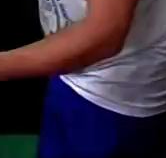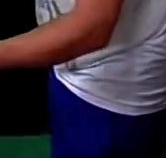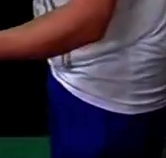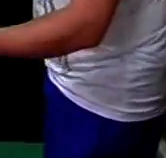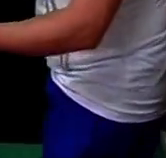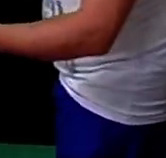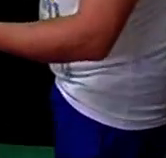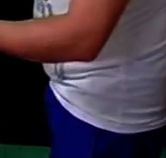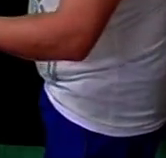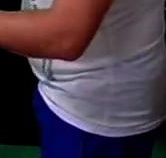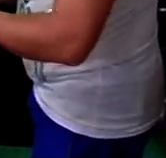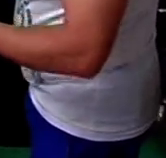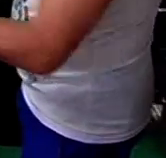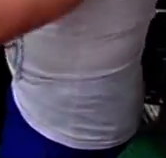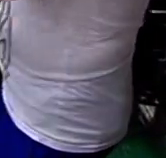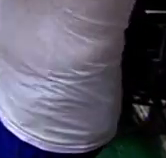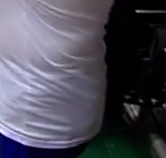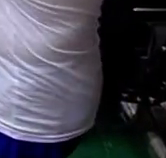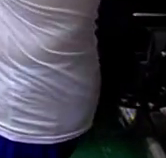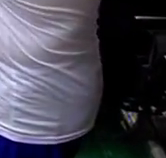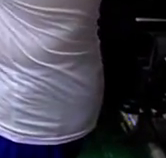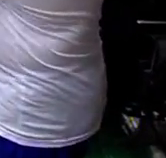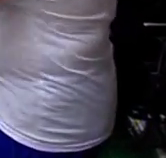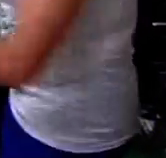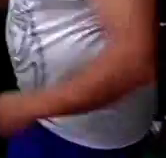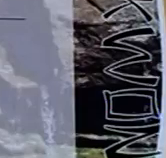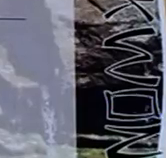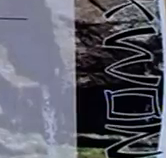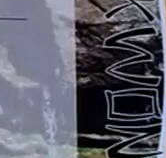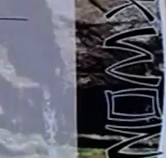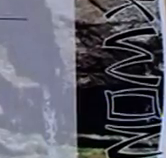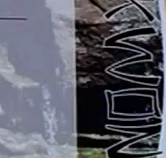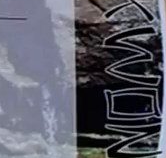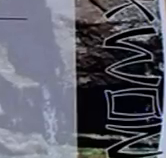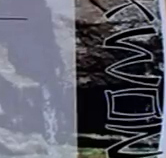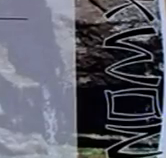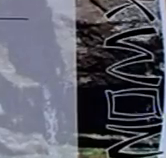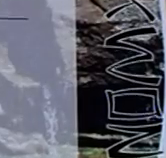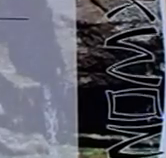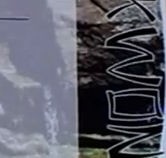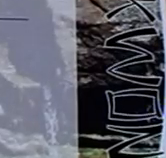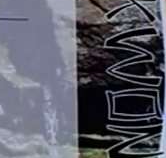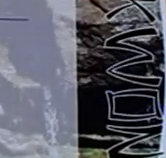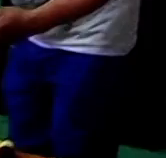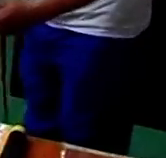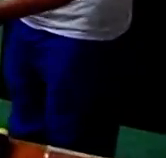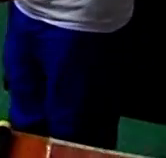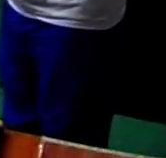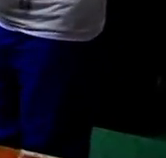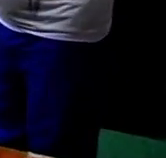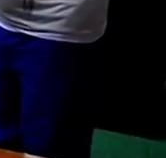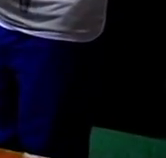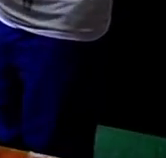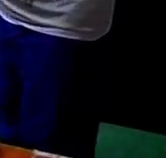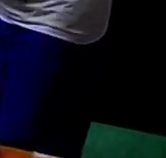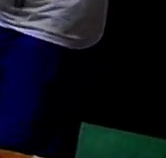На турнірі кіровоградські теквондисти завоювали 15 золотих медалей. На три золота менше – у кримської команди. У наступному році